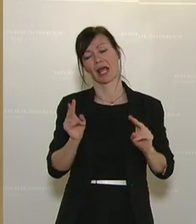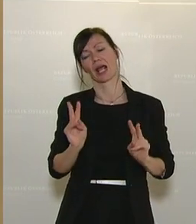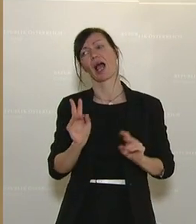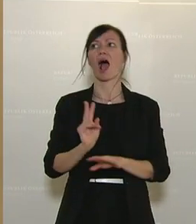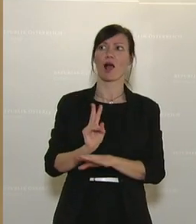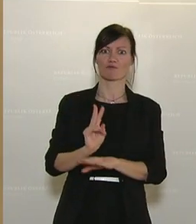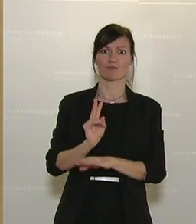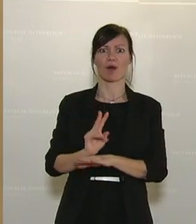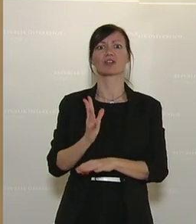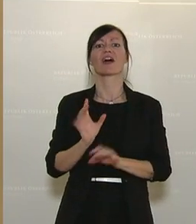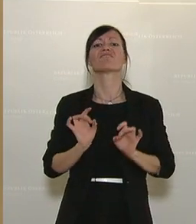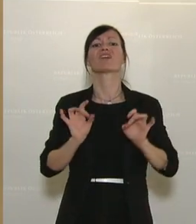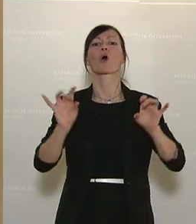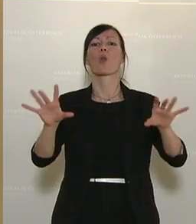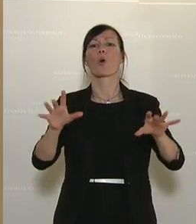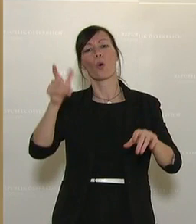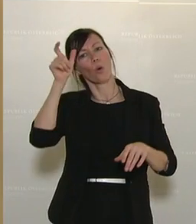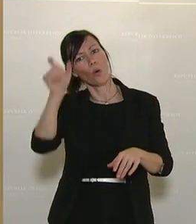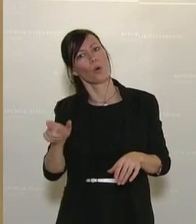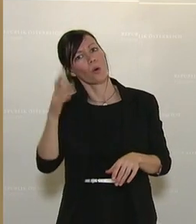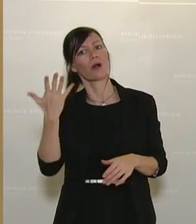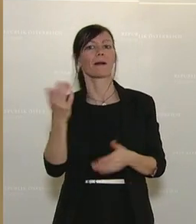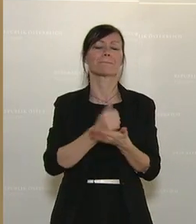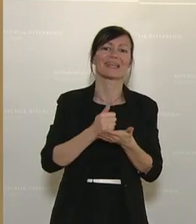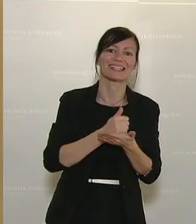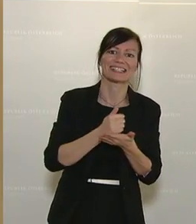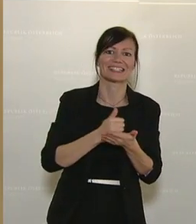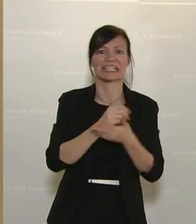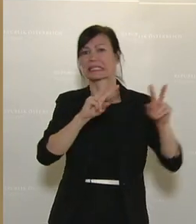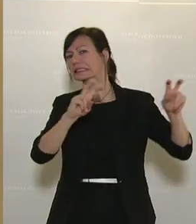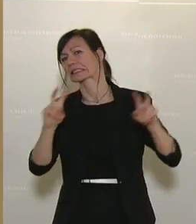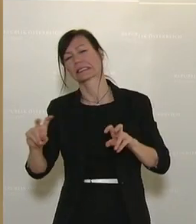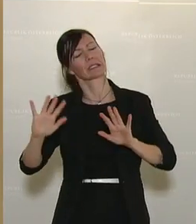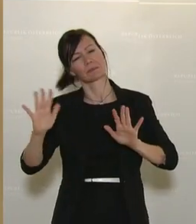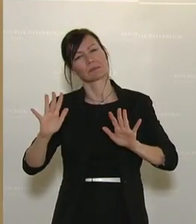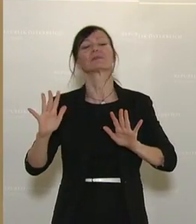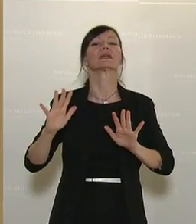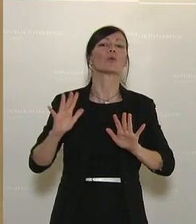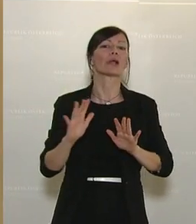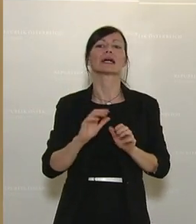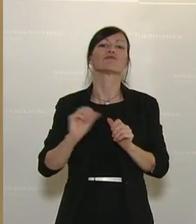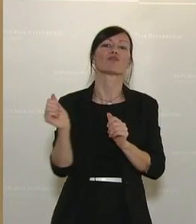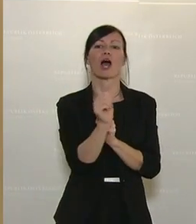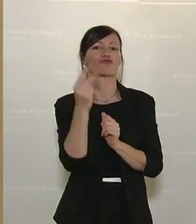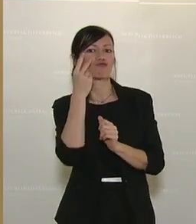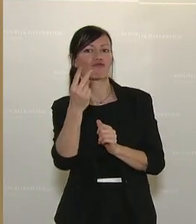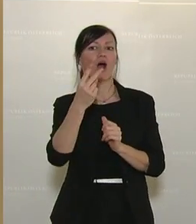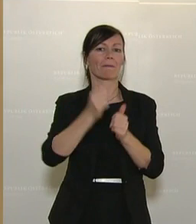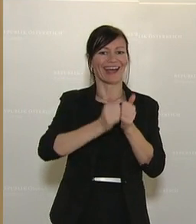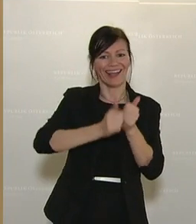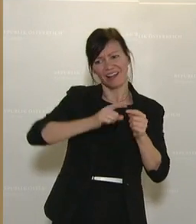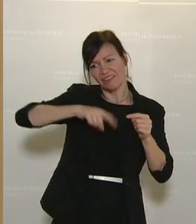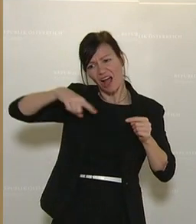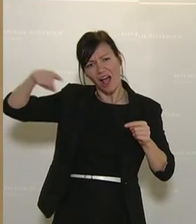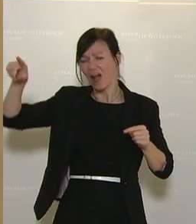Virologen, Simulationsforscher, Mediziner zu zitieren, ich möchte nur versuchen, wirklich auch mit dem Hausverstand zu argumentieren.